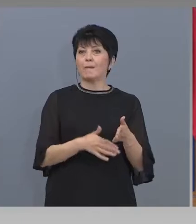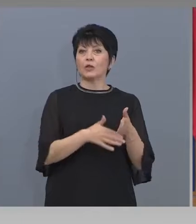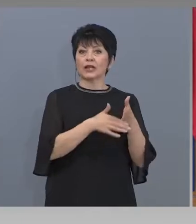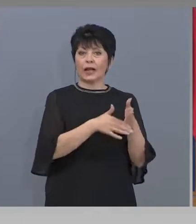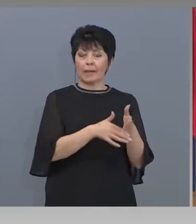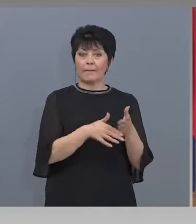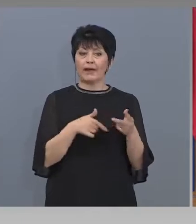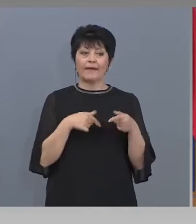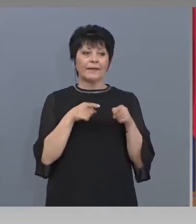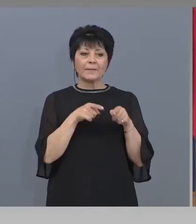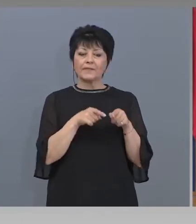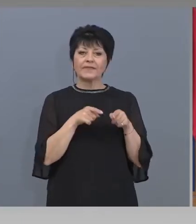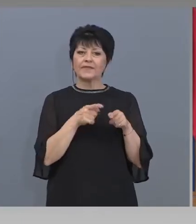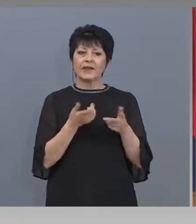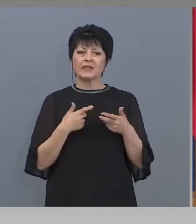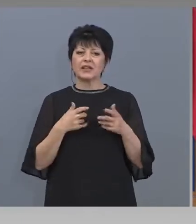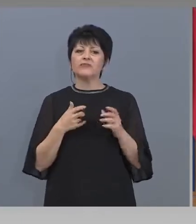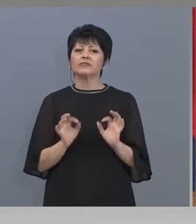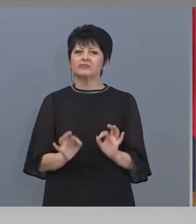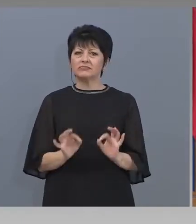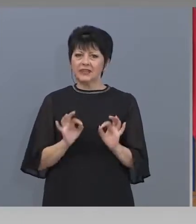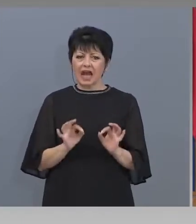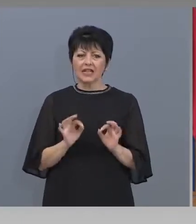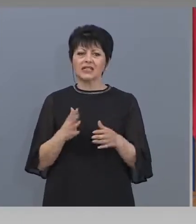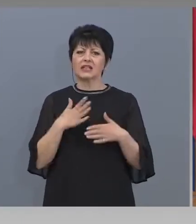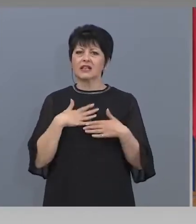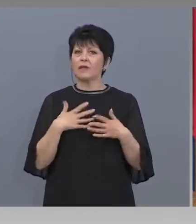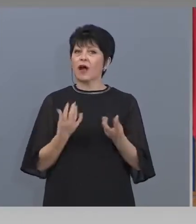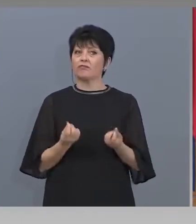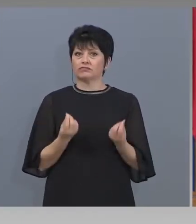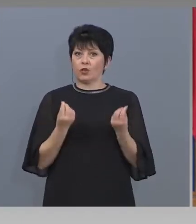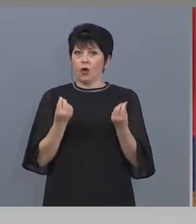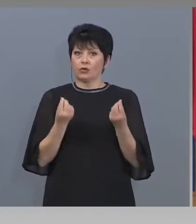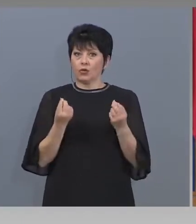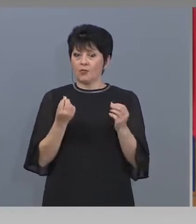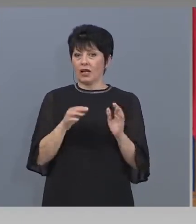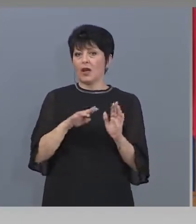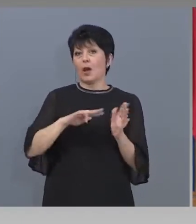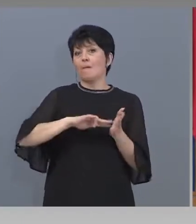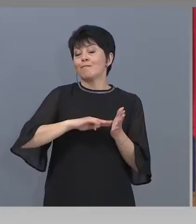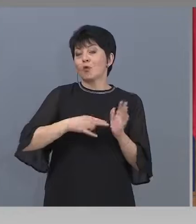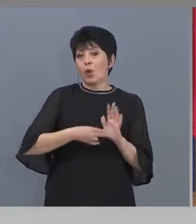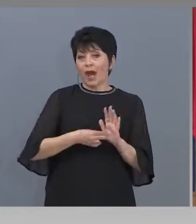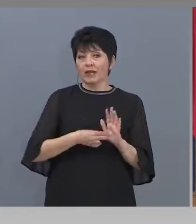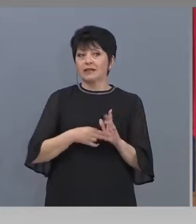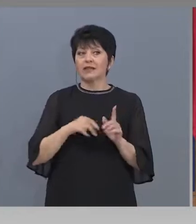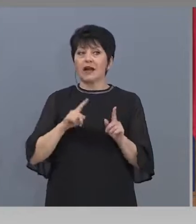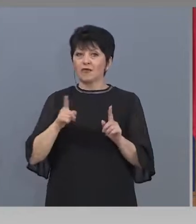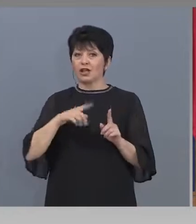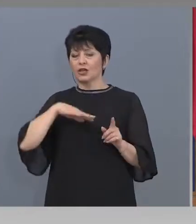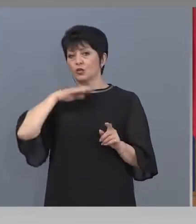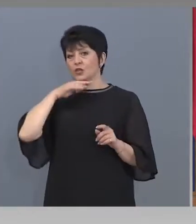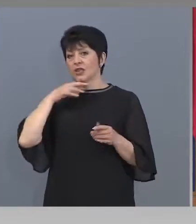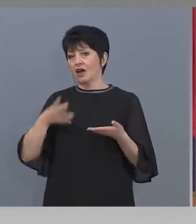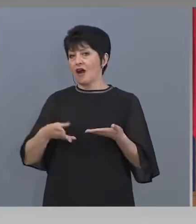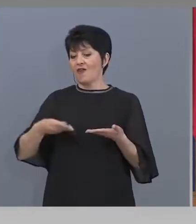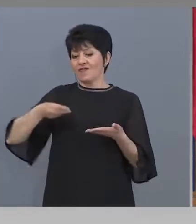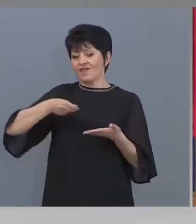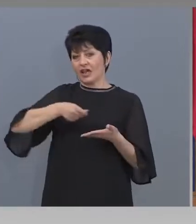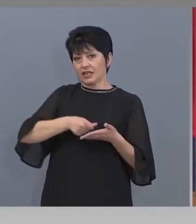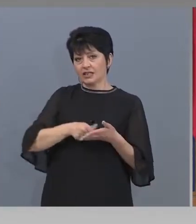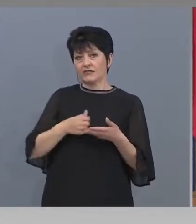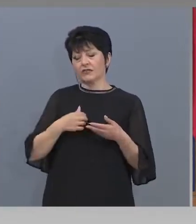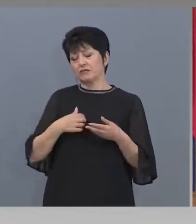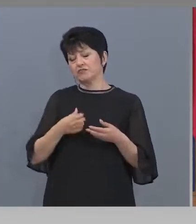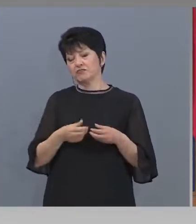наистина има добри проекти, повече проекти, и ако не достига финансирането, ще отваряме